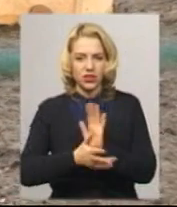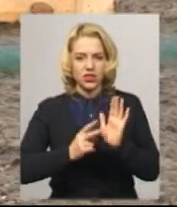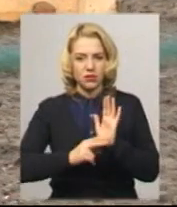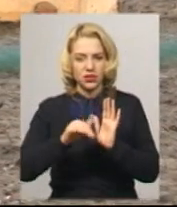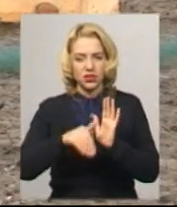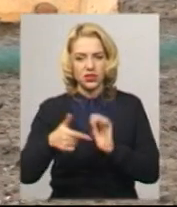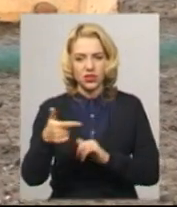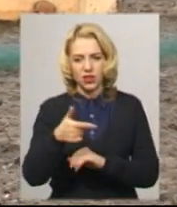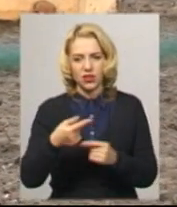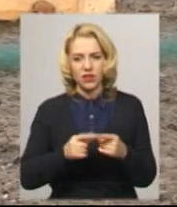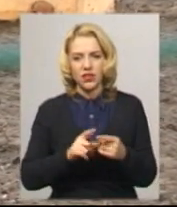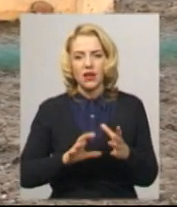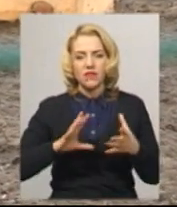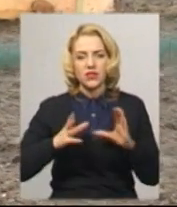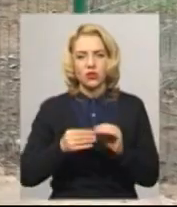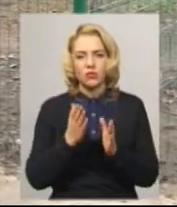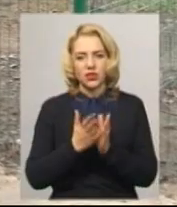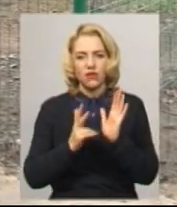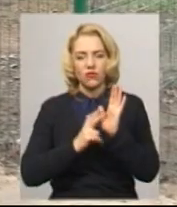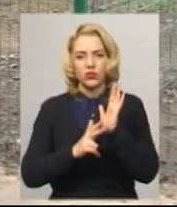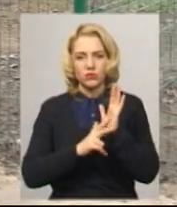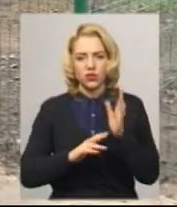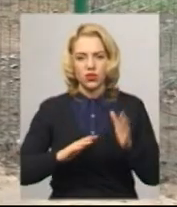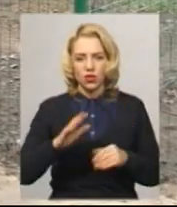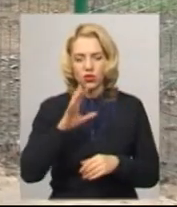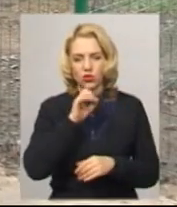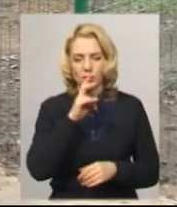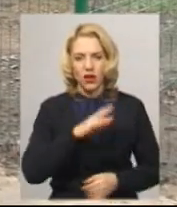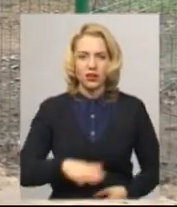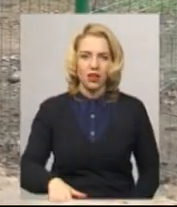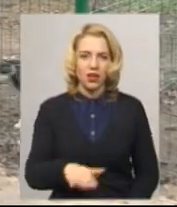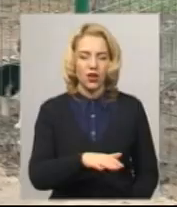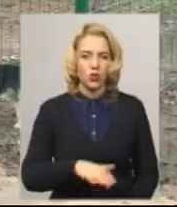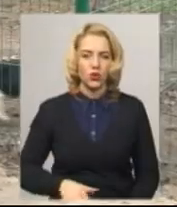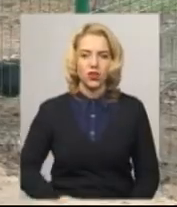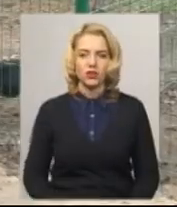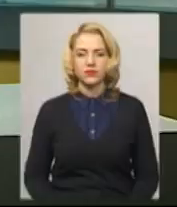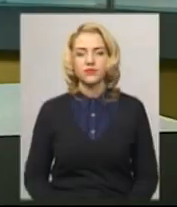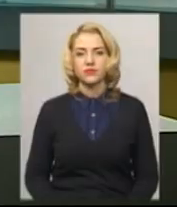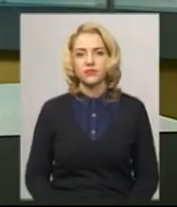притулку налічується 80 собак. Леся Боровець, Юрій Чорний. Новини на Суспільному. Хмельниччина.